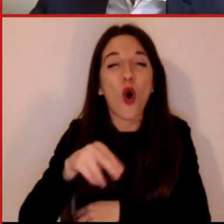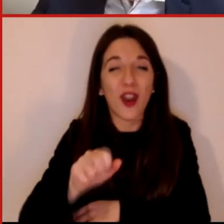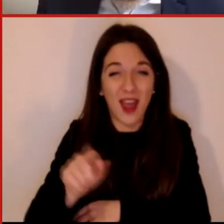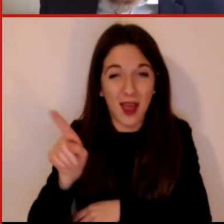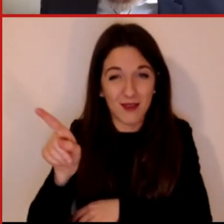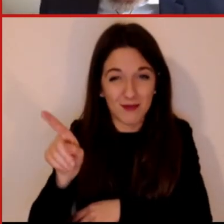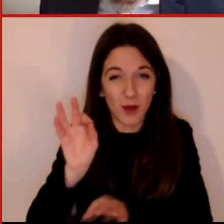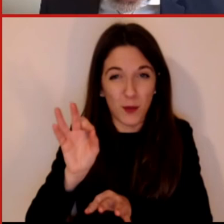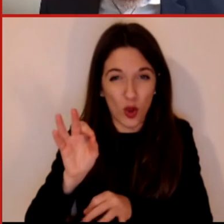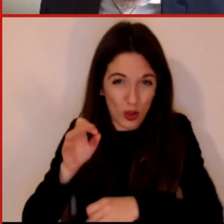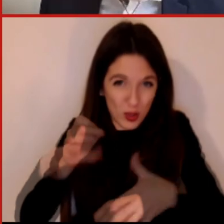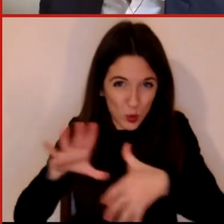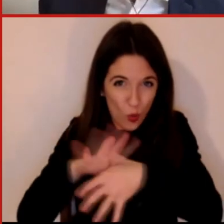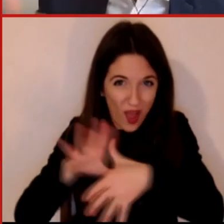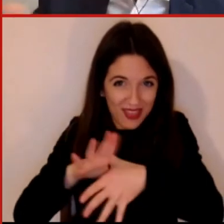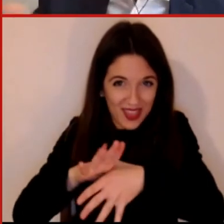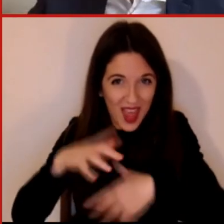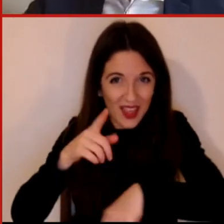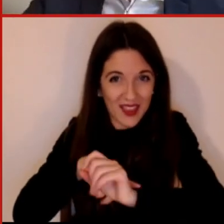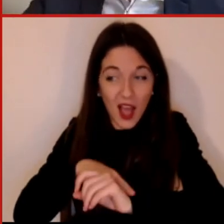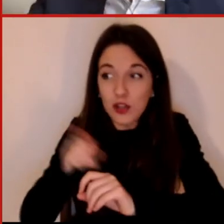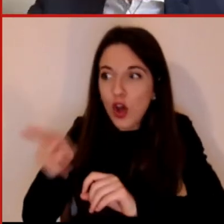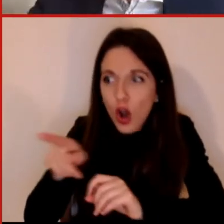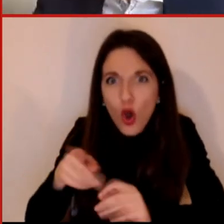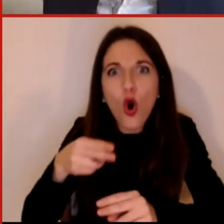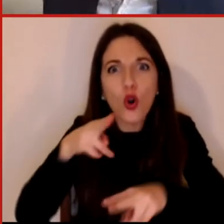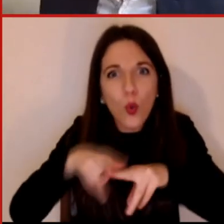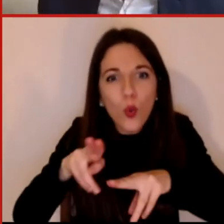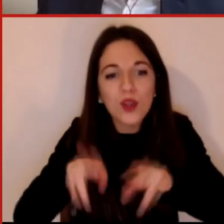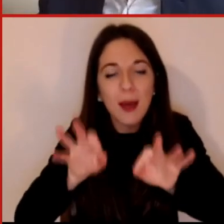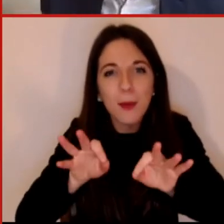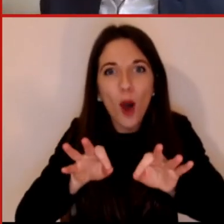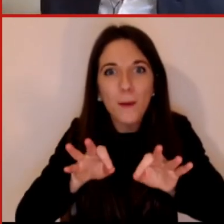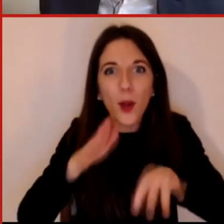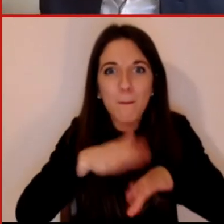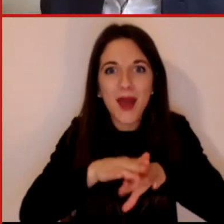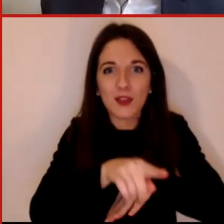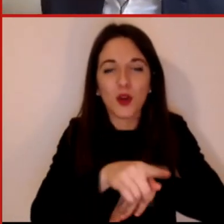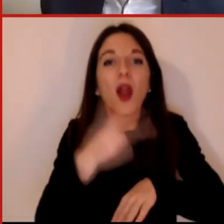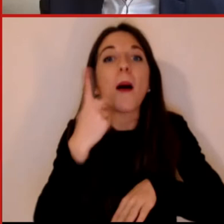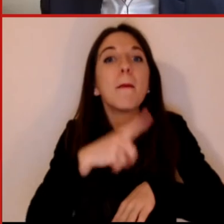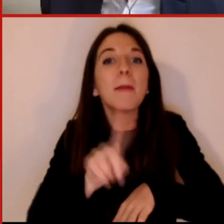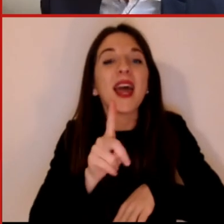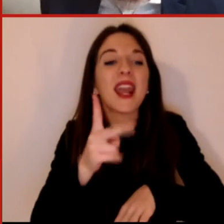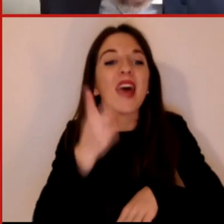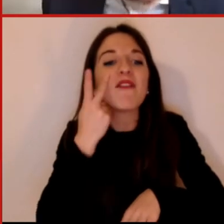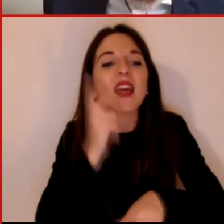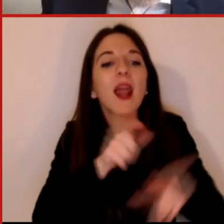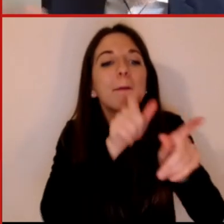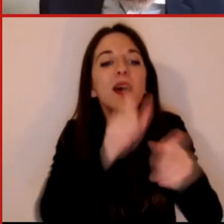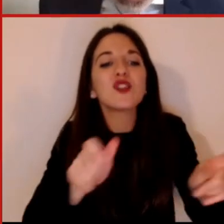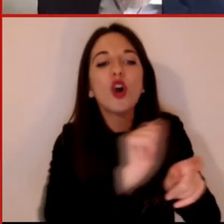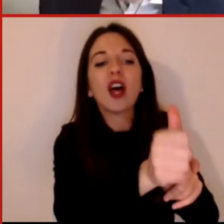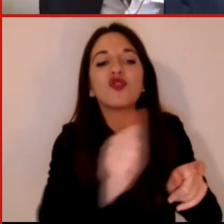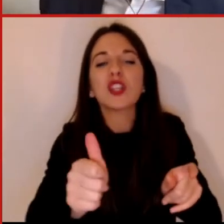che si occupa di lavorare su questo, ma allo stesso tempo si viene usata adesso sempre di più per esempio in tutto quello che è il mondo della produzione dell'arte, cioè